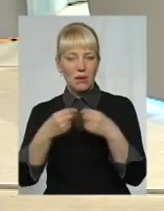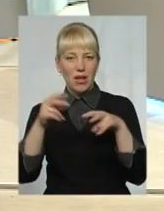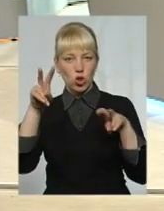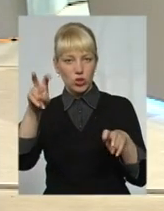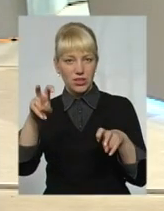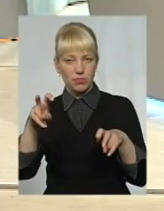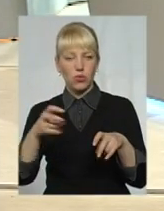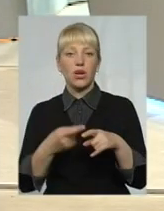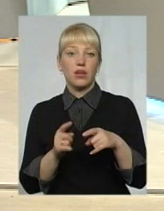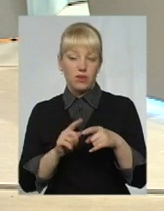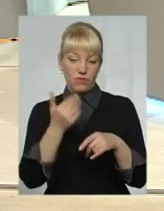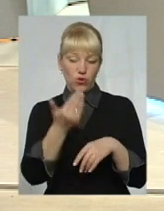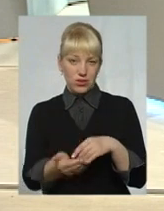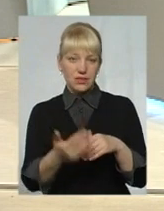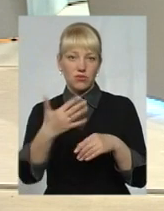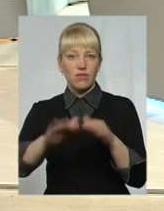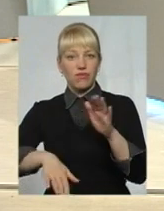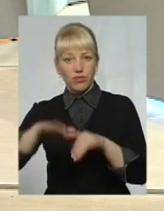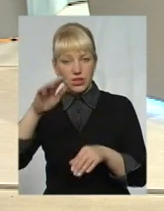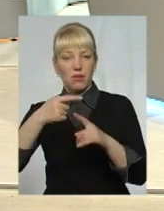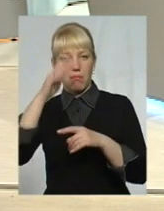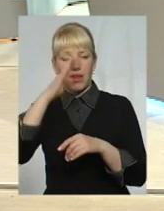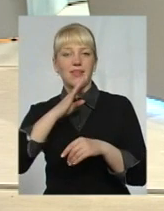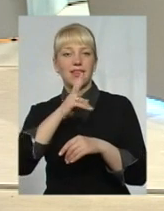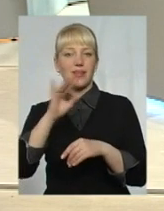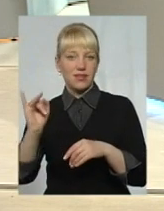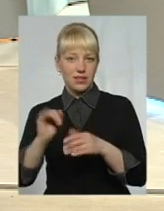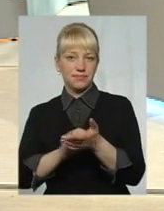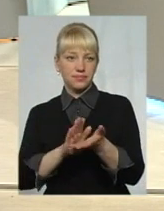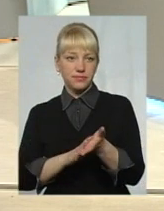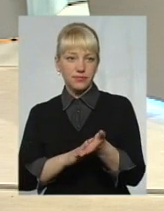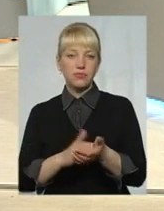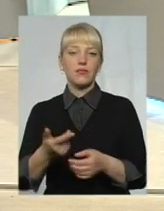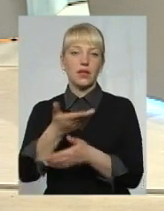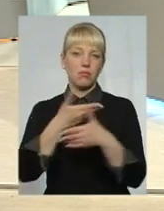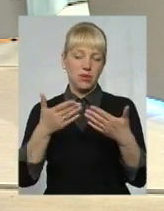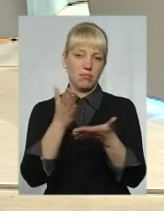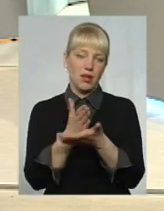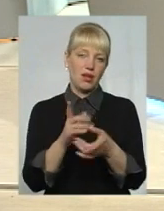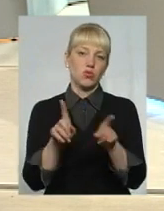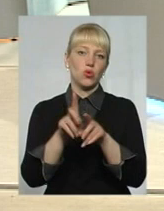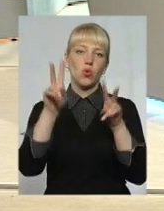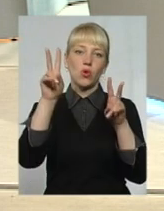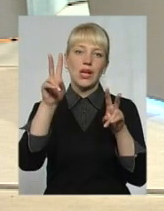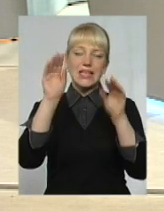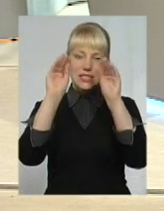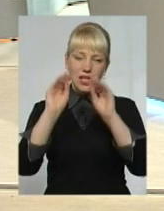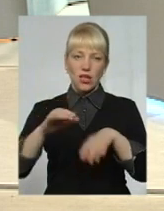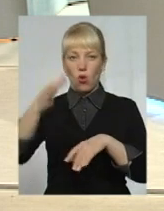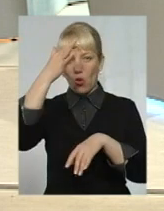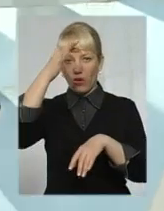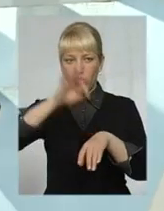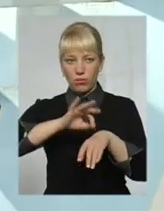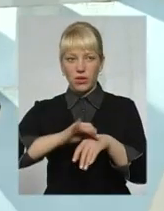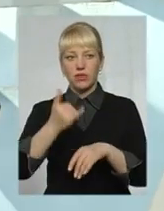сімейного типу. Ви прийомних сімей встановили батьківство. Звичайно, ми маємо статистику, і ми маємо кожен раз головний біль. І от навіть сьогодні